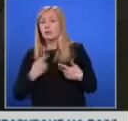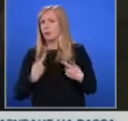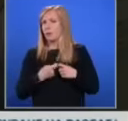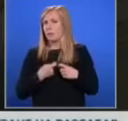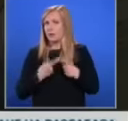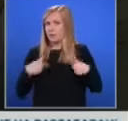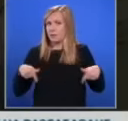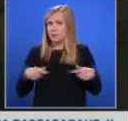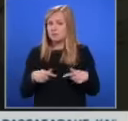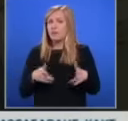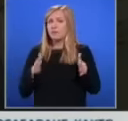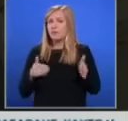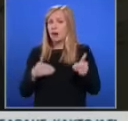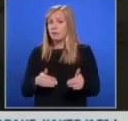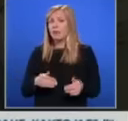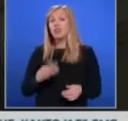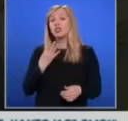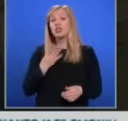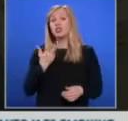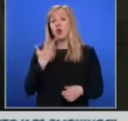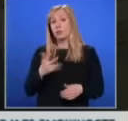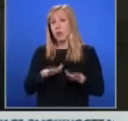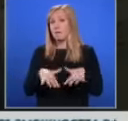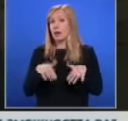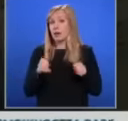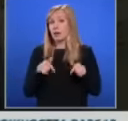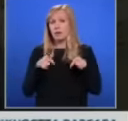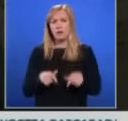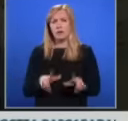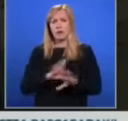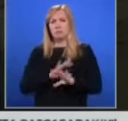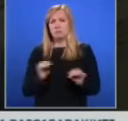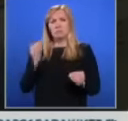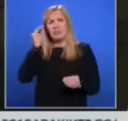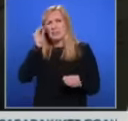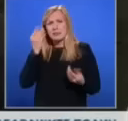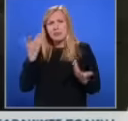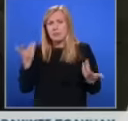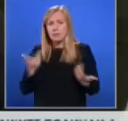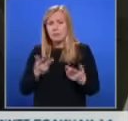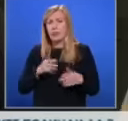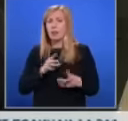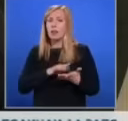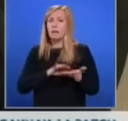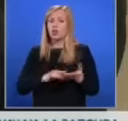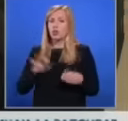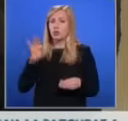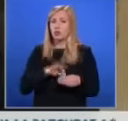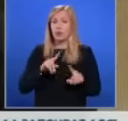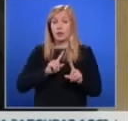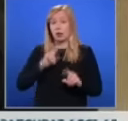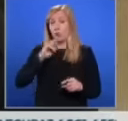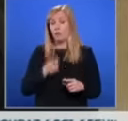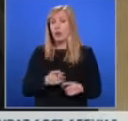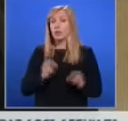направи в рамките на 48-ми парламент, тотално обезмисли машиното гласуване. То не отговаря на обичаните